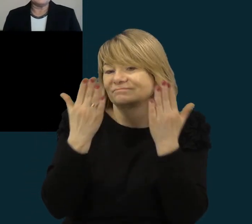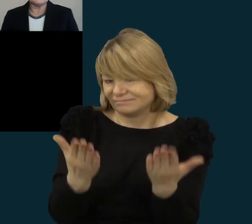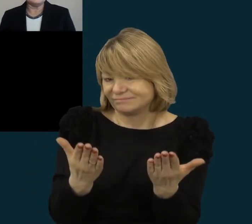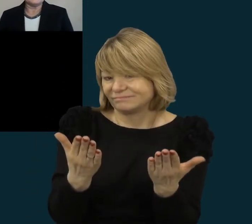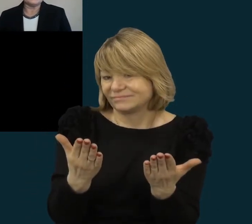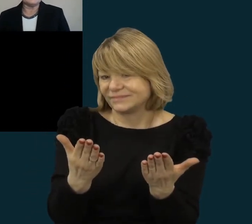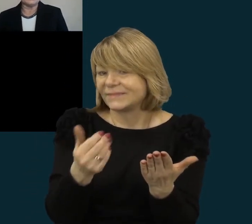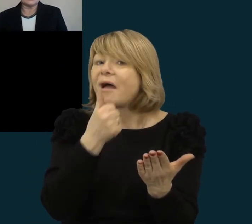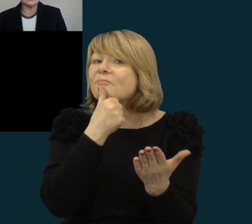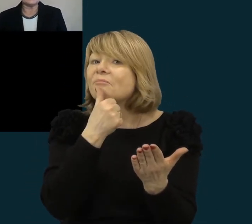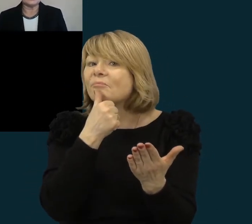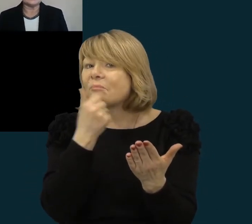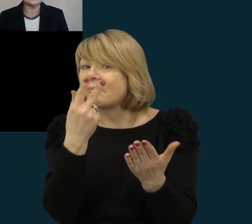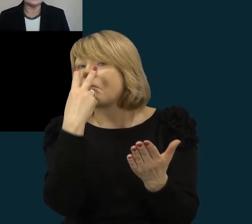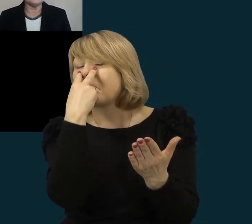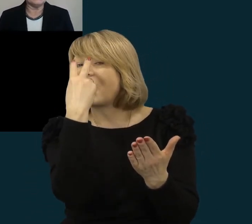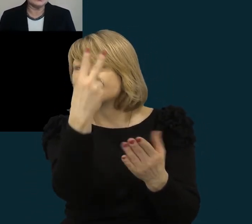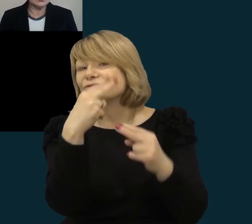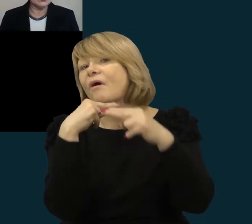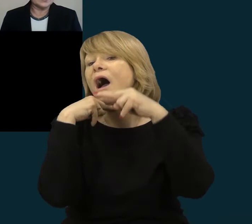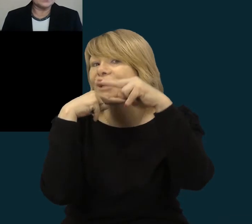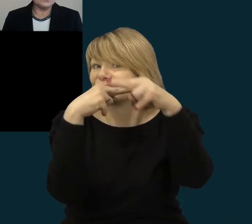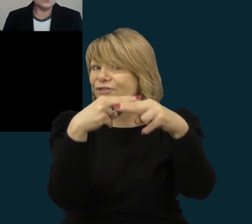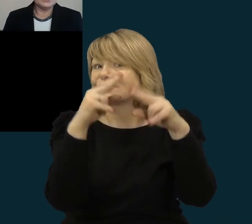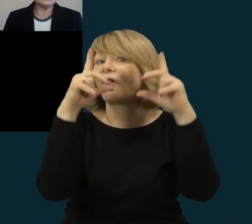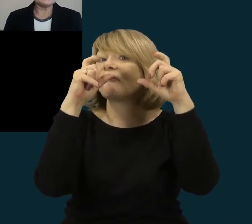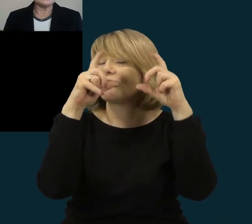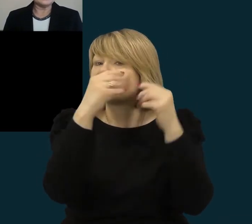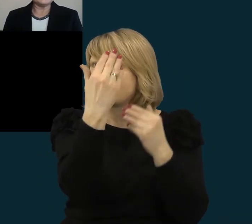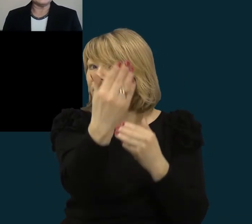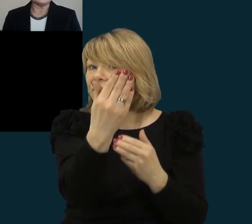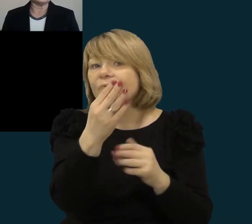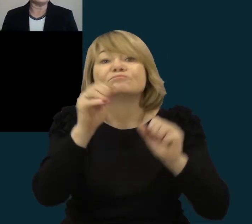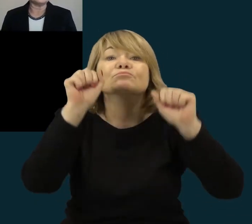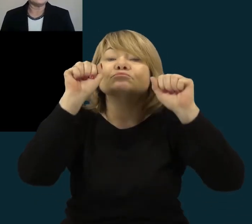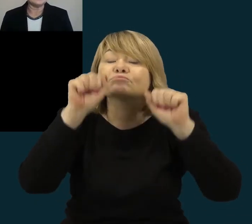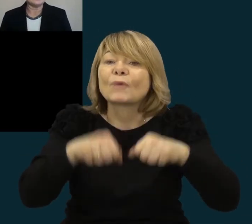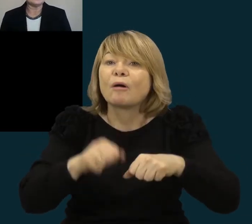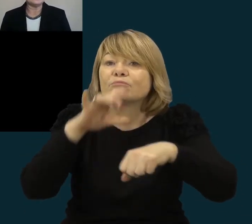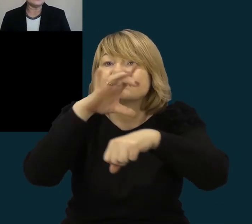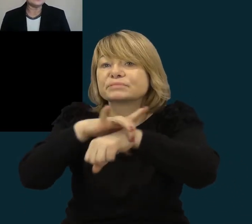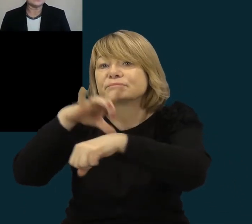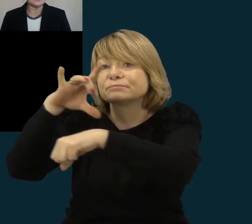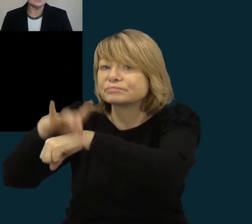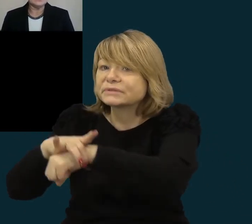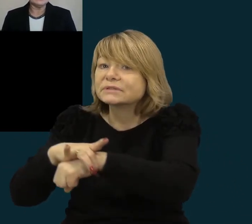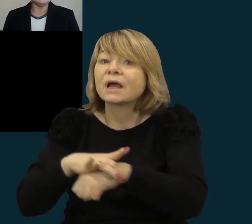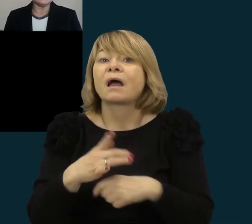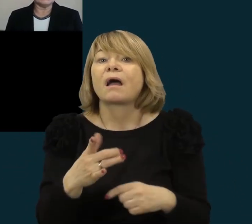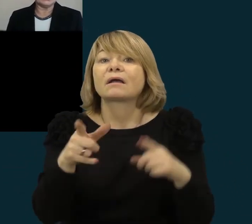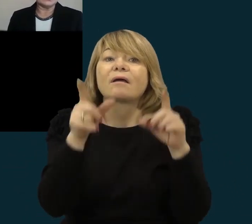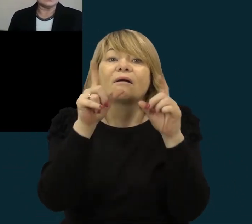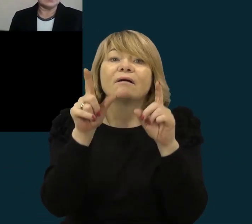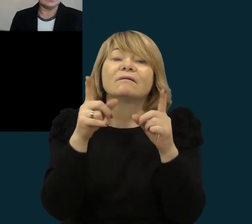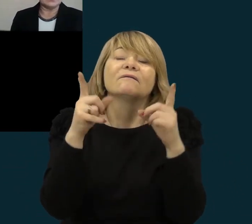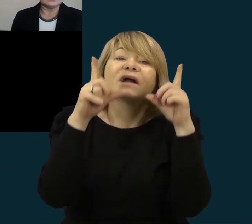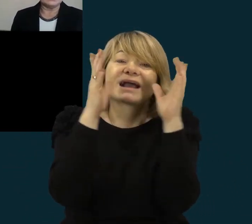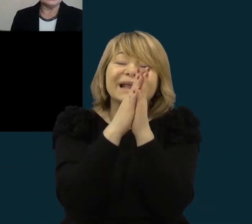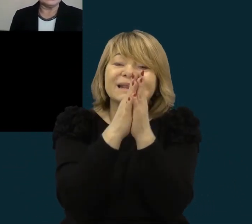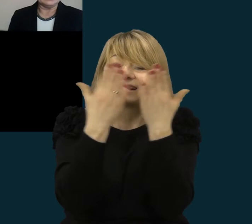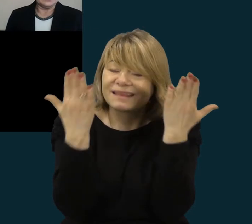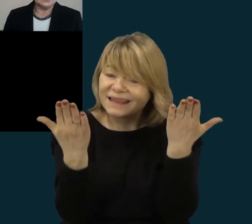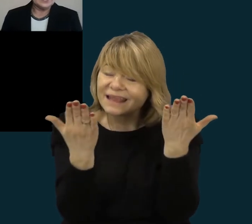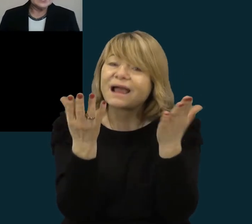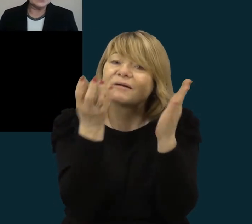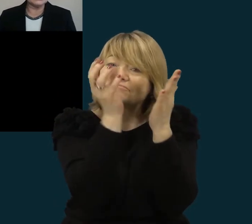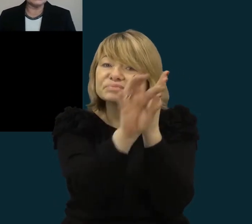pažiūrėtumėt atidžiau į nuotraukas, jūs pamatytumėt, kad vaikai kėlė ne vien tik tai nuotraukas, laikydami